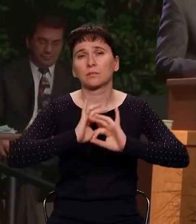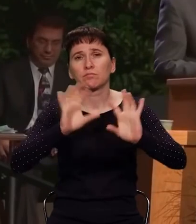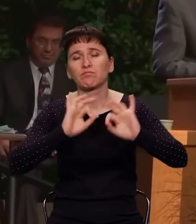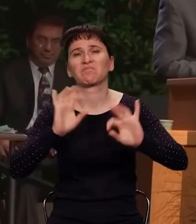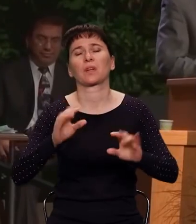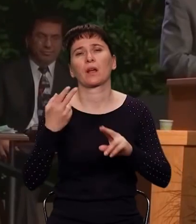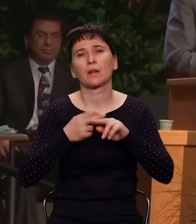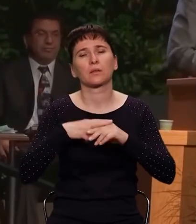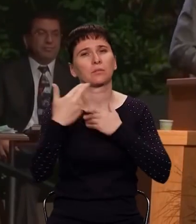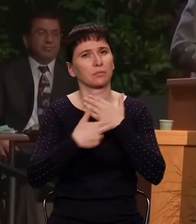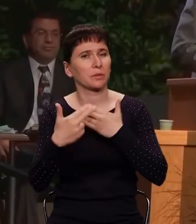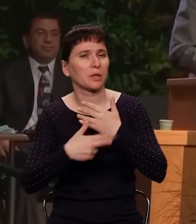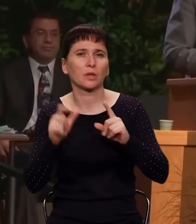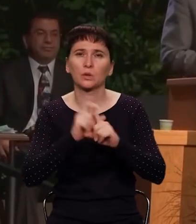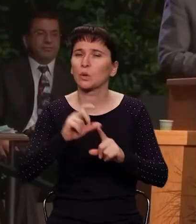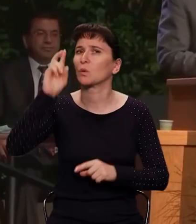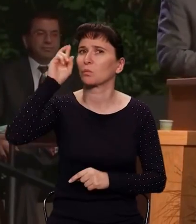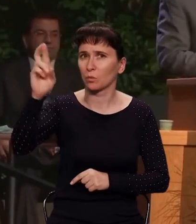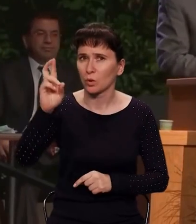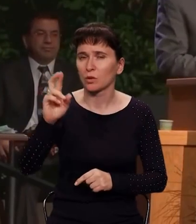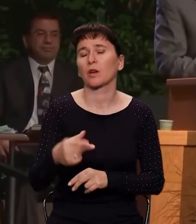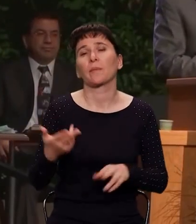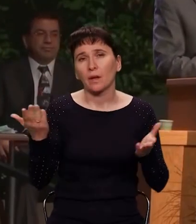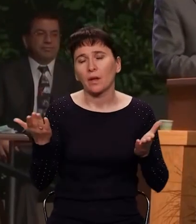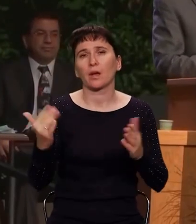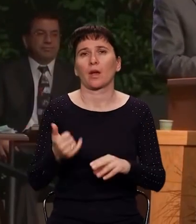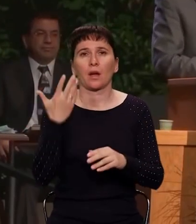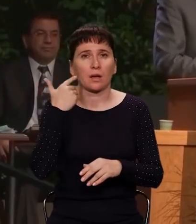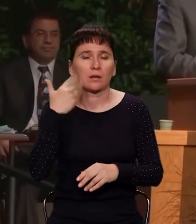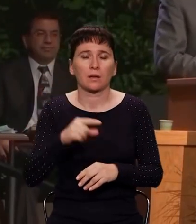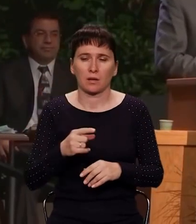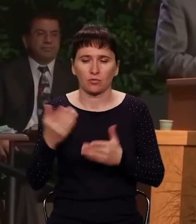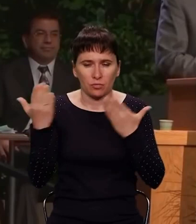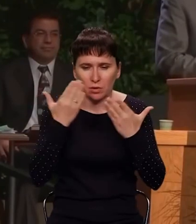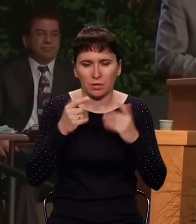Если говорит Господь, сердце человека должно приходить в трепет.